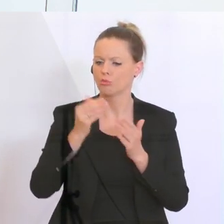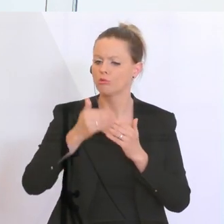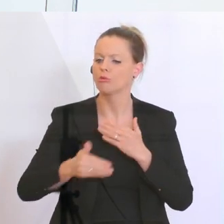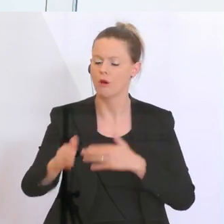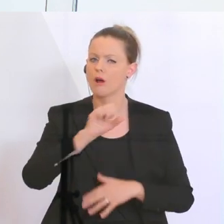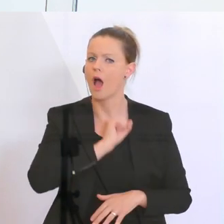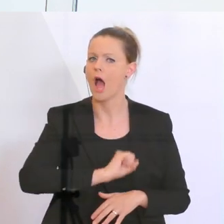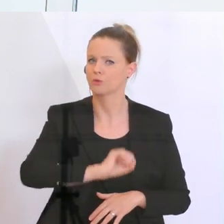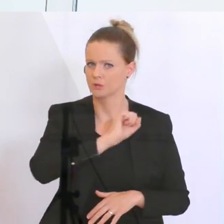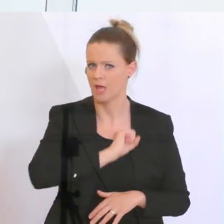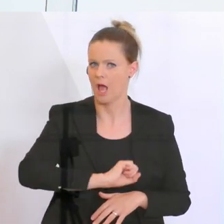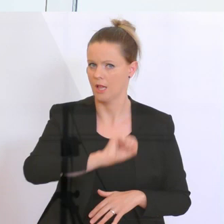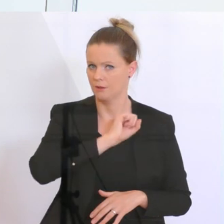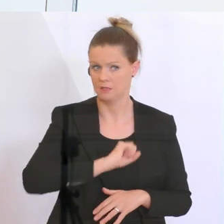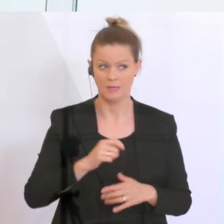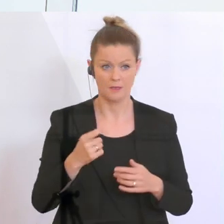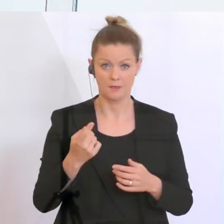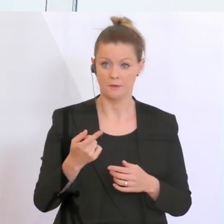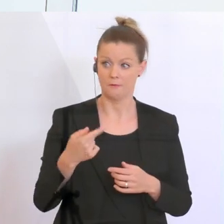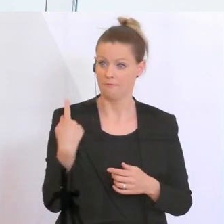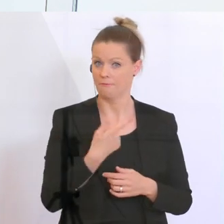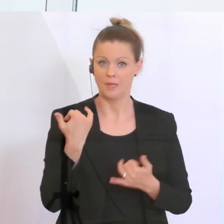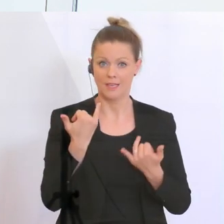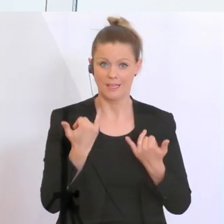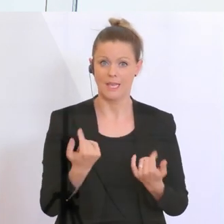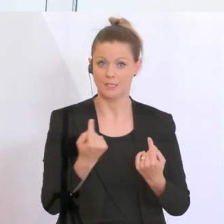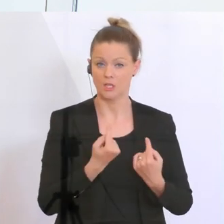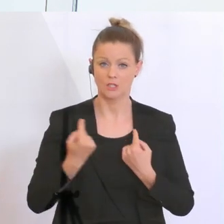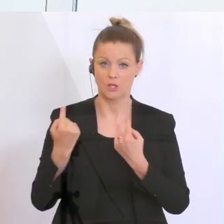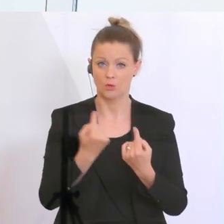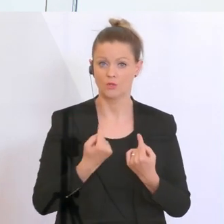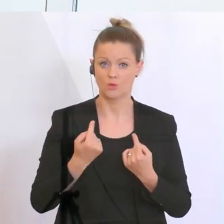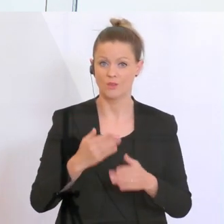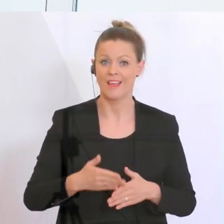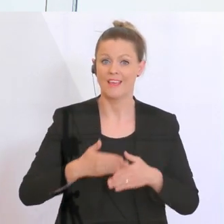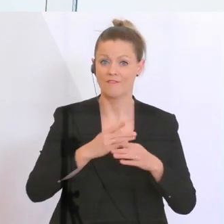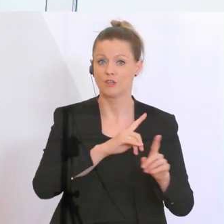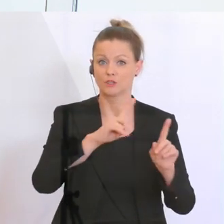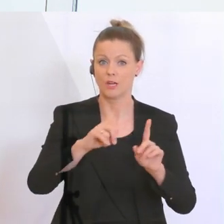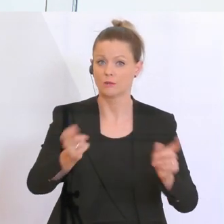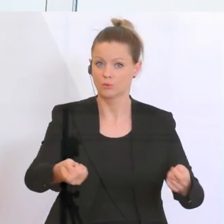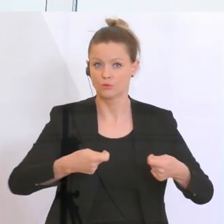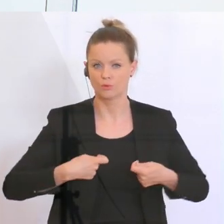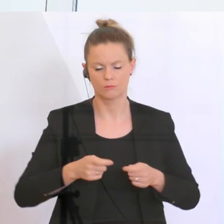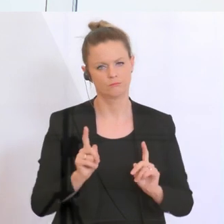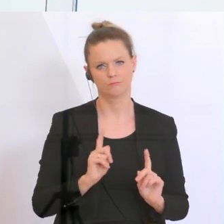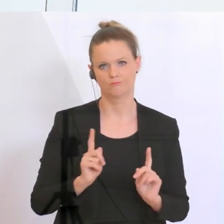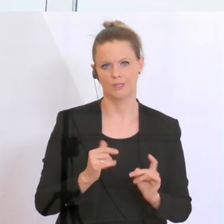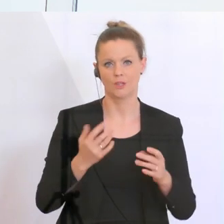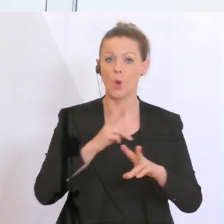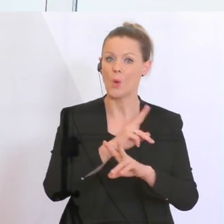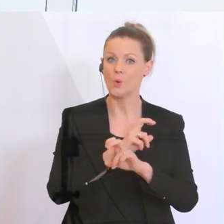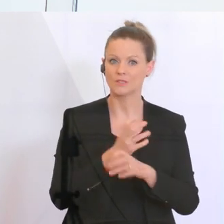können. Dass wir nicht in einer Situation sein werden, dass wir Hilfestellungen zurücknehmen müssen. Das österreichische Bankwesen ist